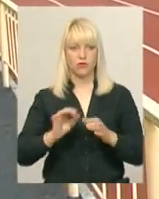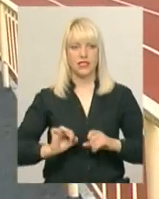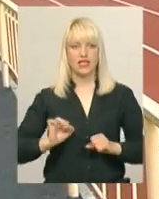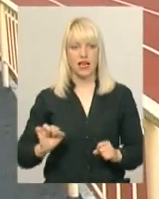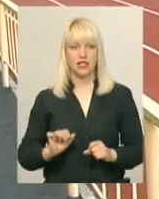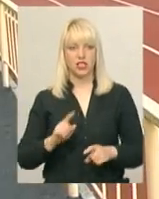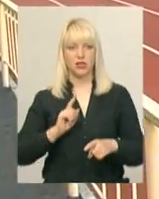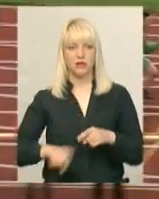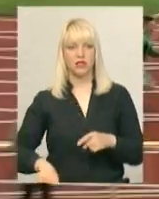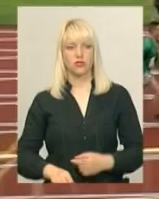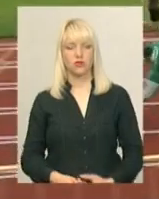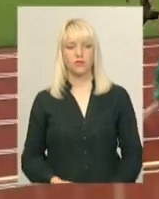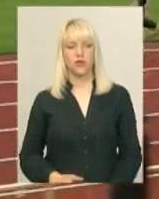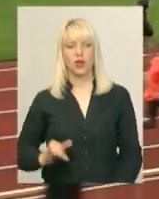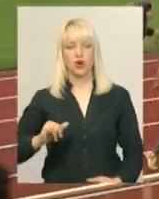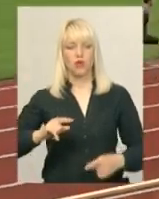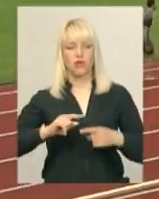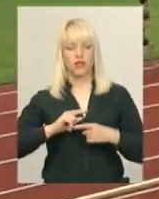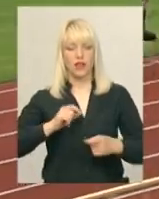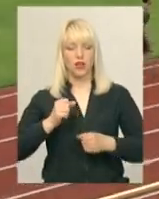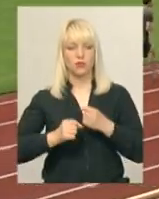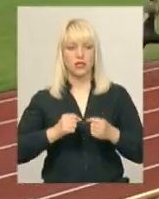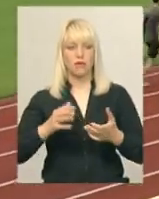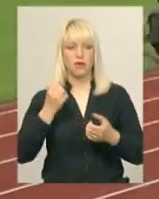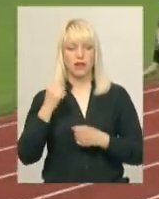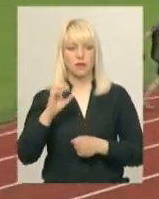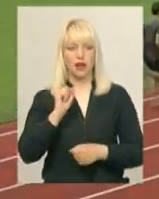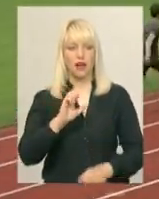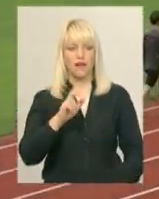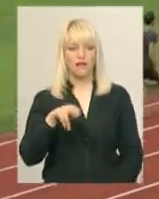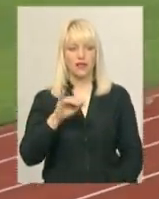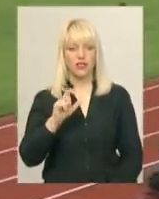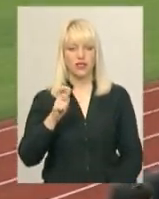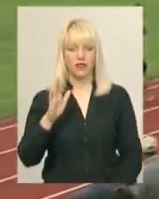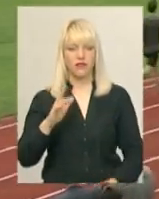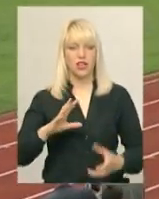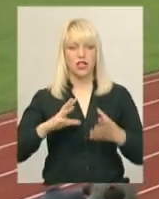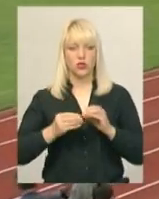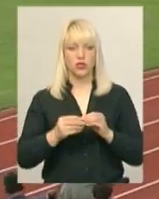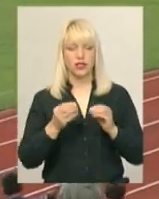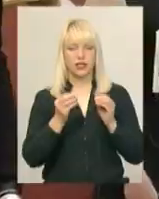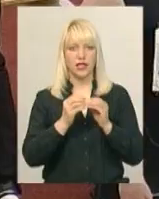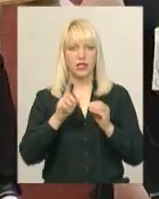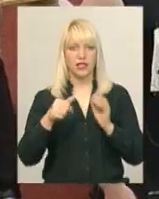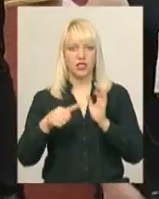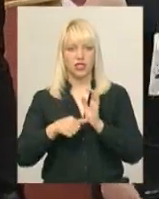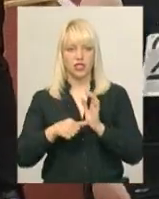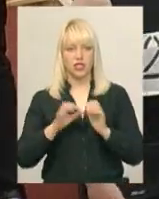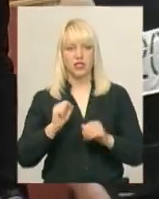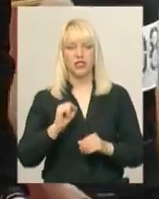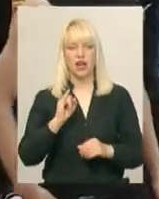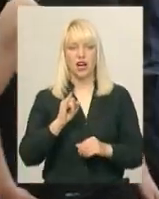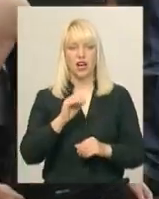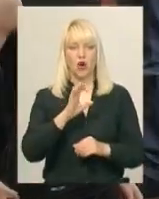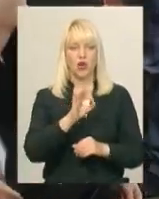дуже швидко. У фінальному забігу переміг Богдан Авдіїв з результатом 10,6 секунди. Олександр Стратилюк відстав від